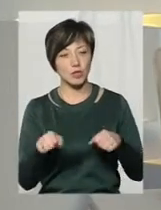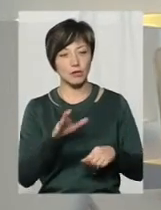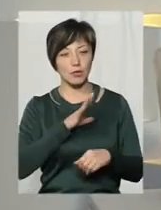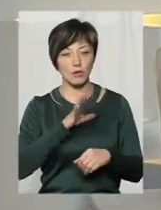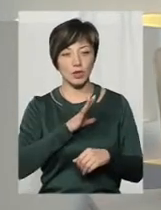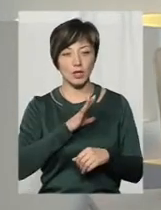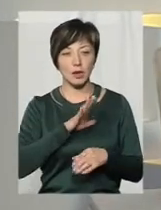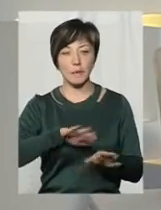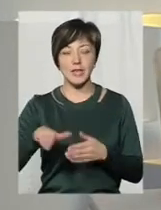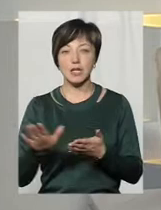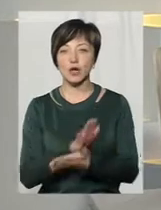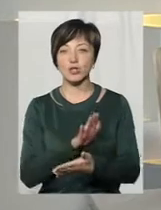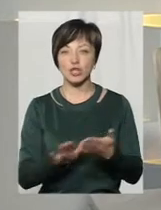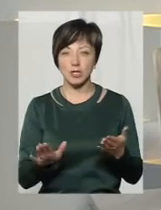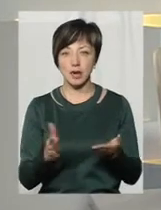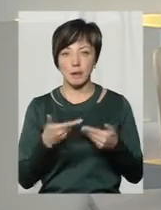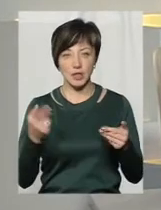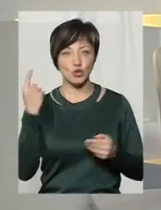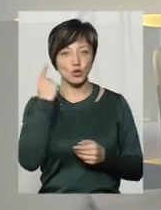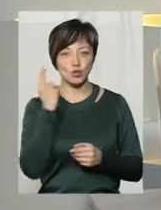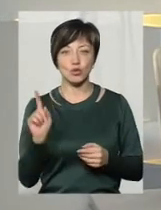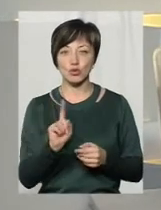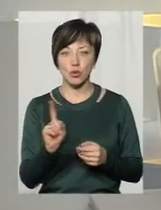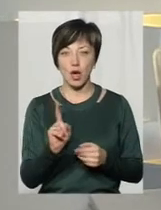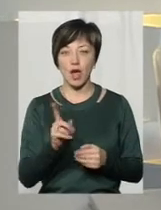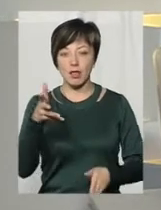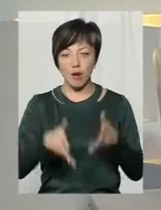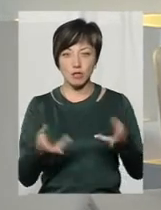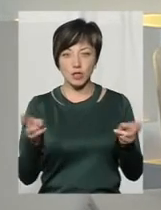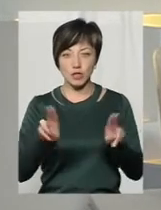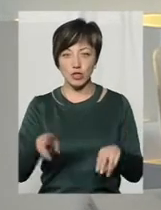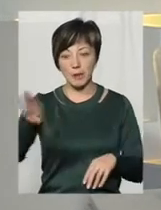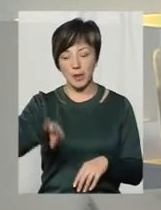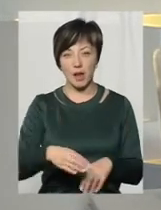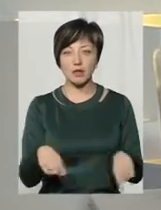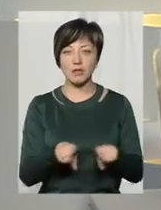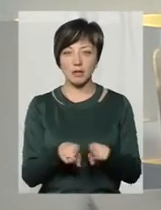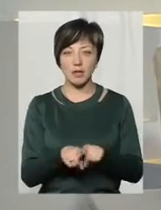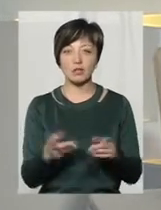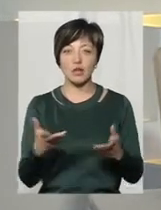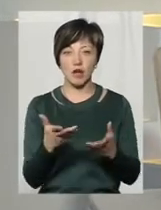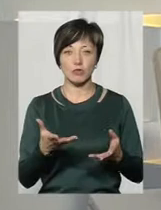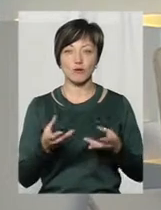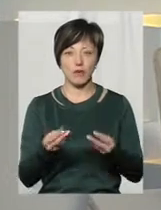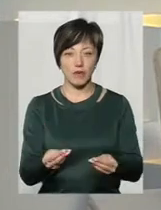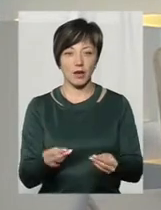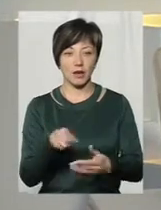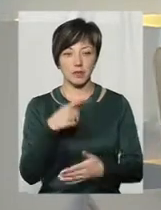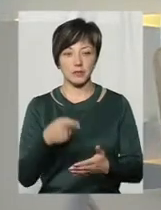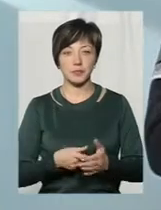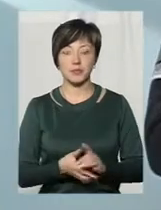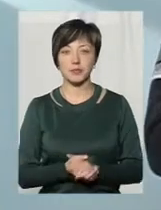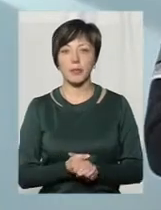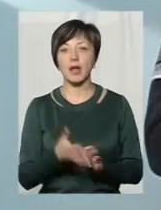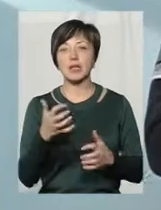після розчищення. Бо ми ж чули, що і на мул залишається на берегах. Це ж, напевно, теж якось на флору повпливає. Ну,